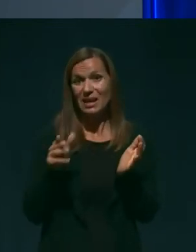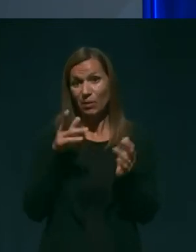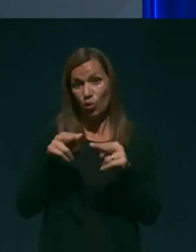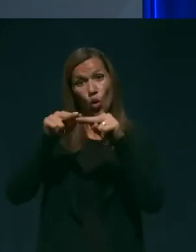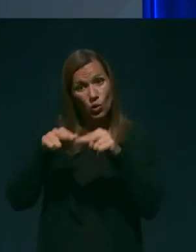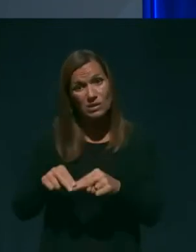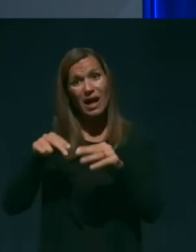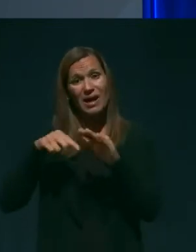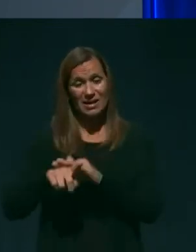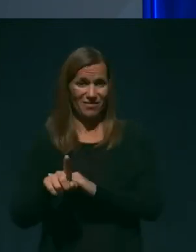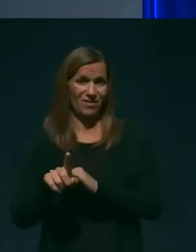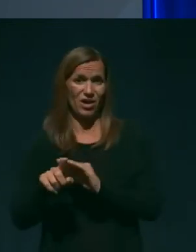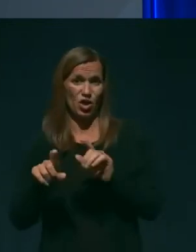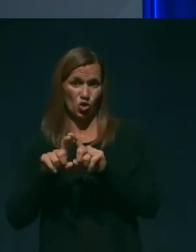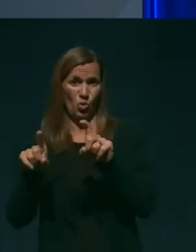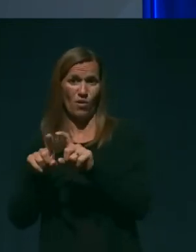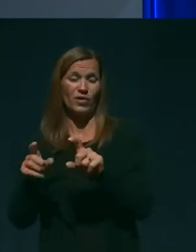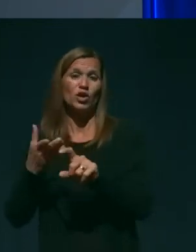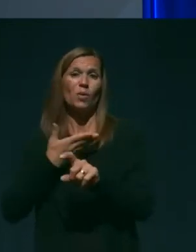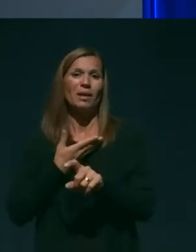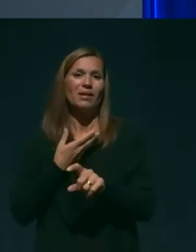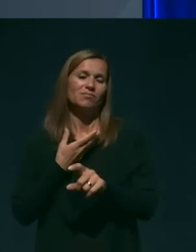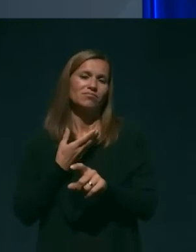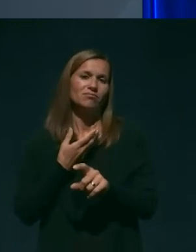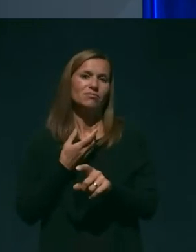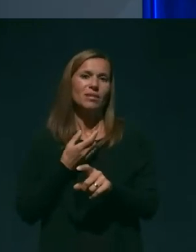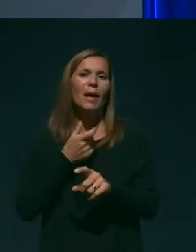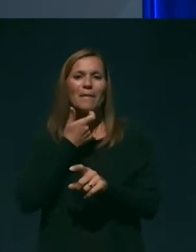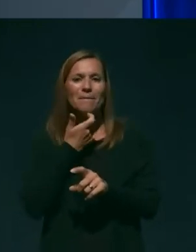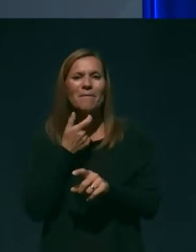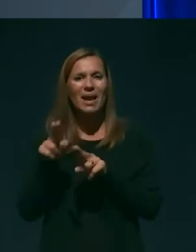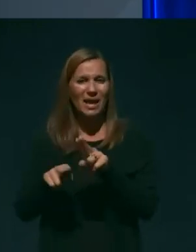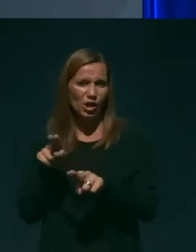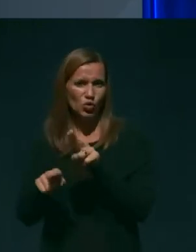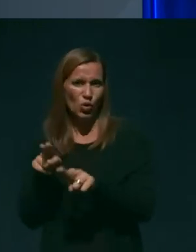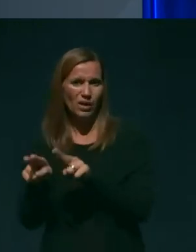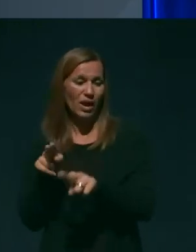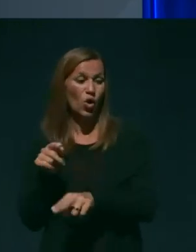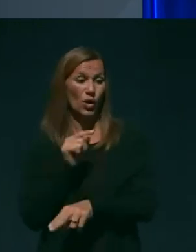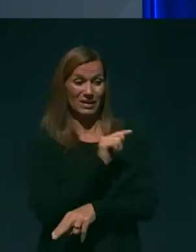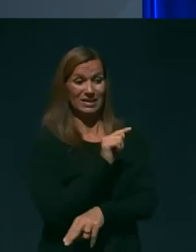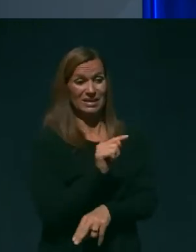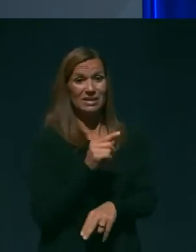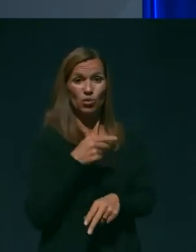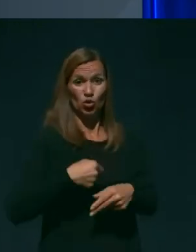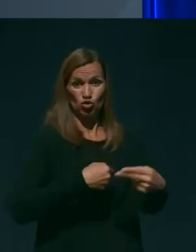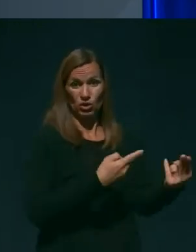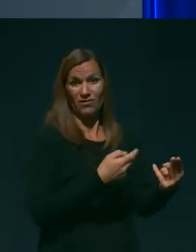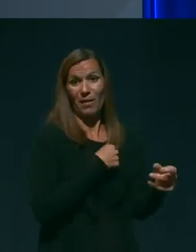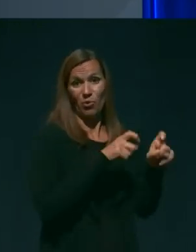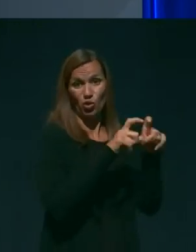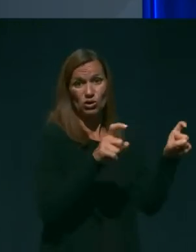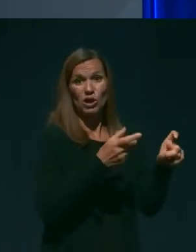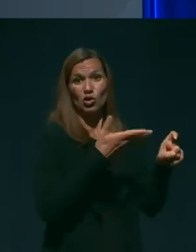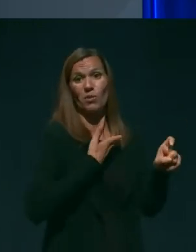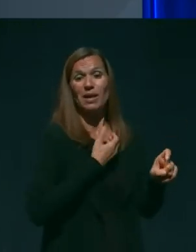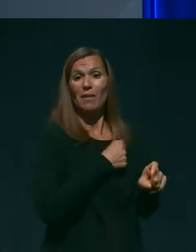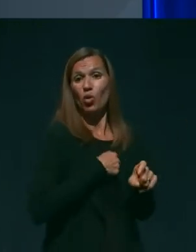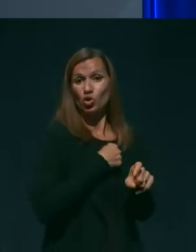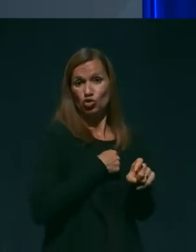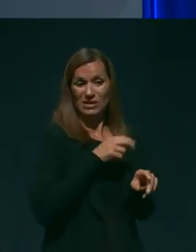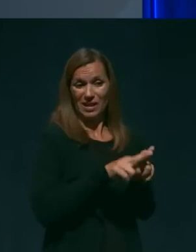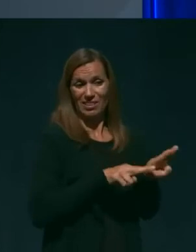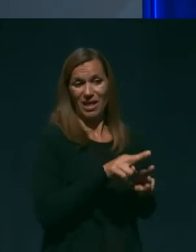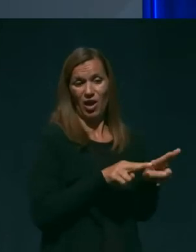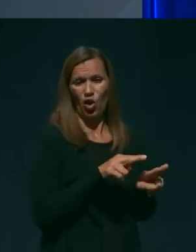v domovih in dobili paljativno njego, in te, ki bodo šli v bovnišnice in dobili bovnišnično njego. Te liste,